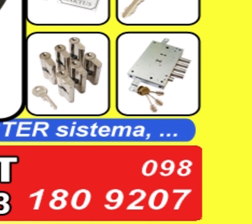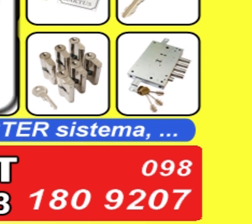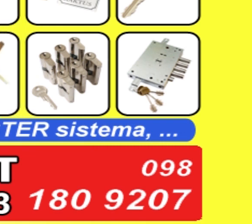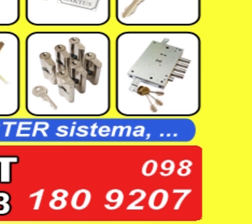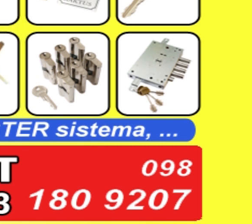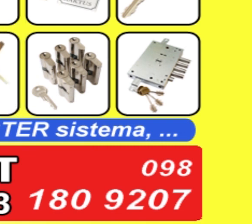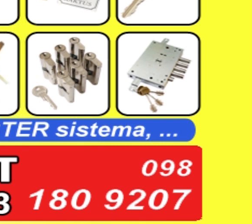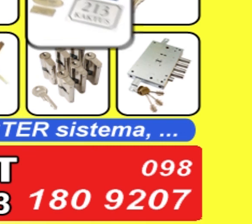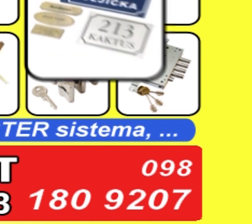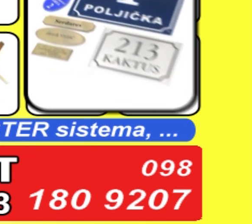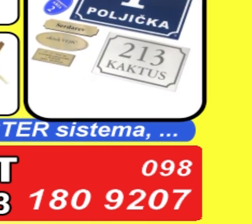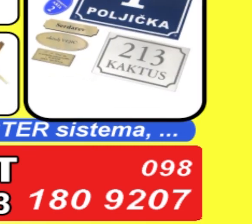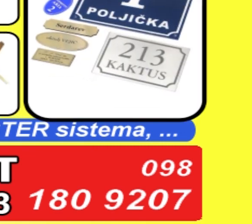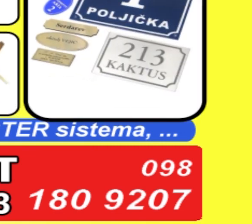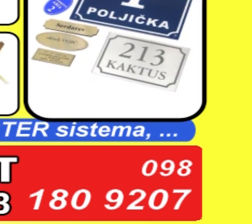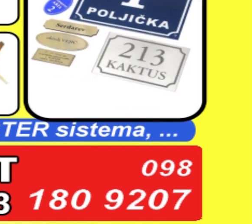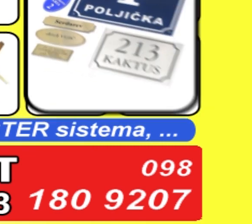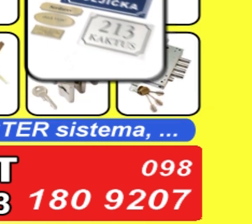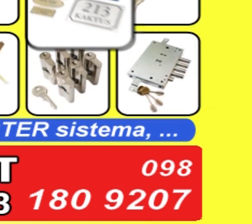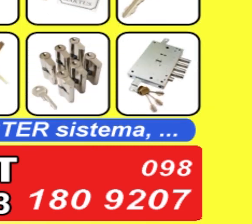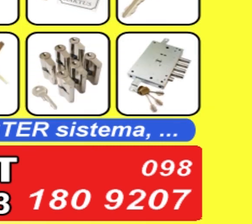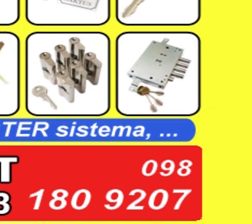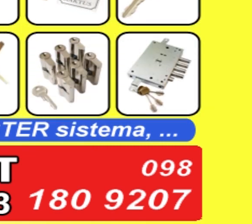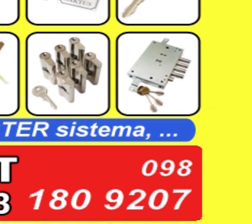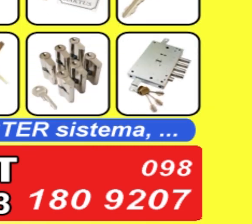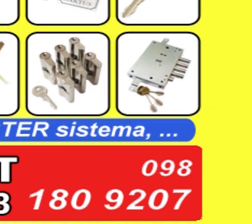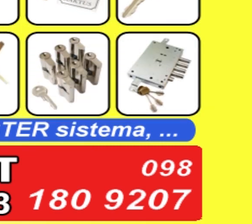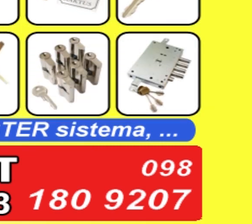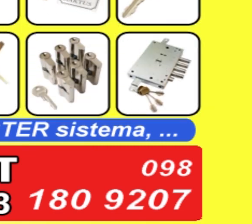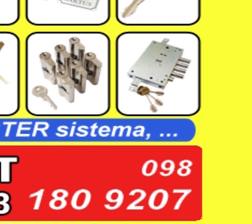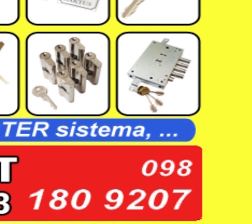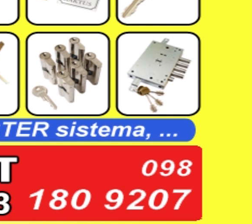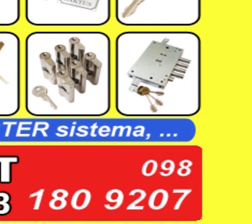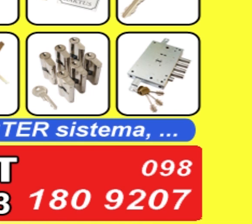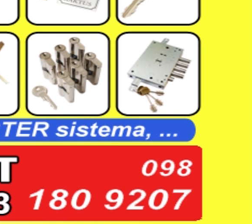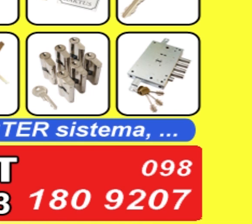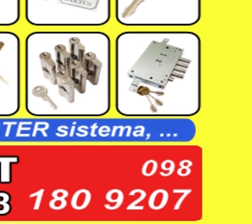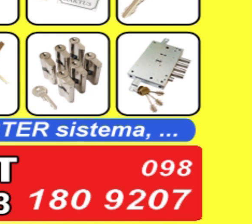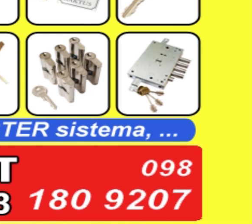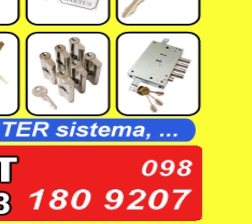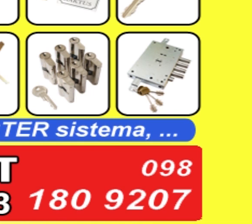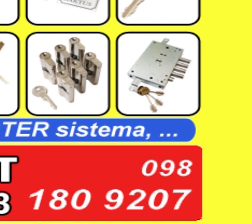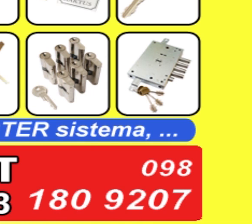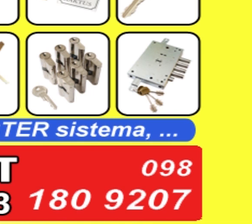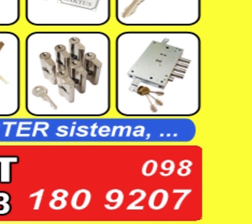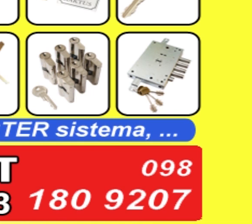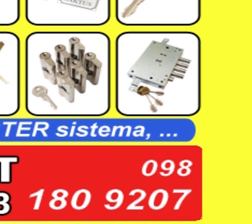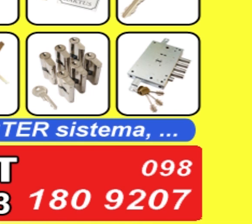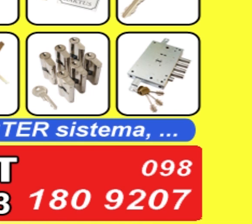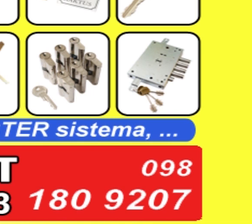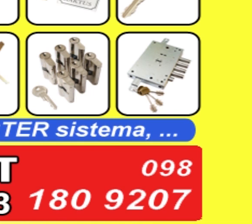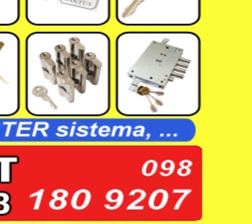ključeve. Ključ Ekspert, izrada ključa prema bravi, adaptacija brave prema ključu, prodaja brava,